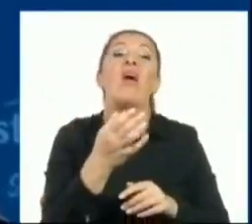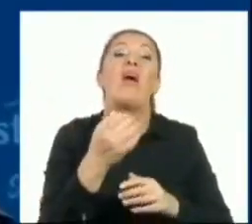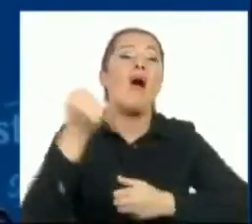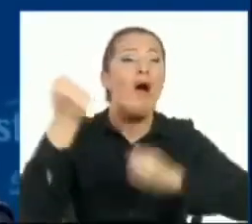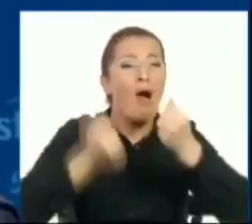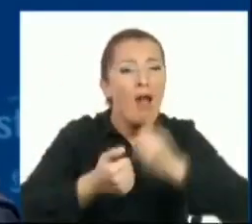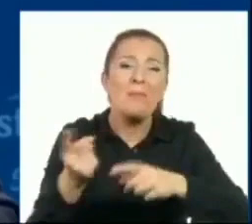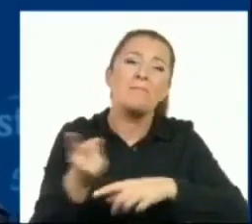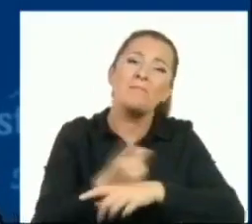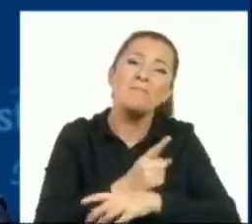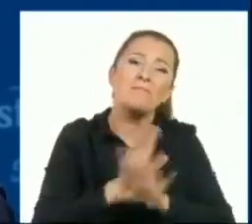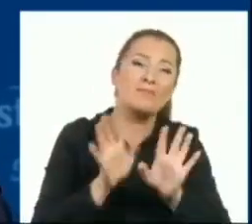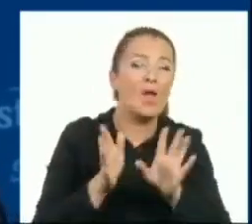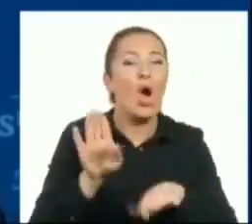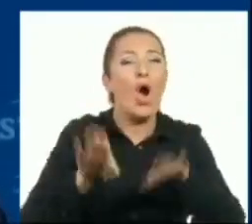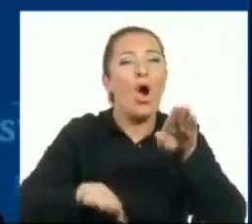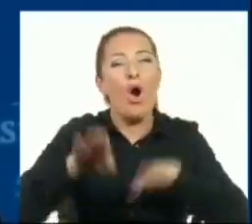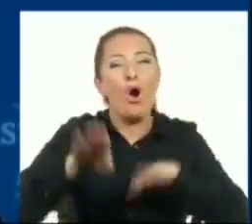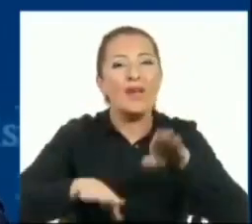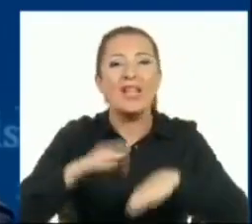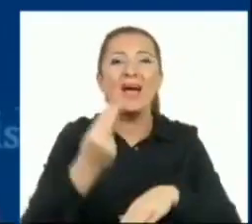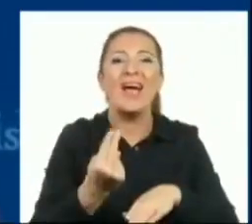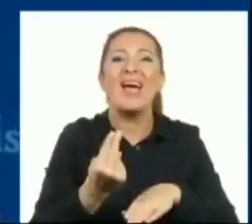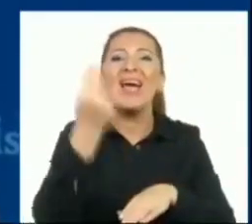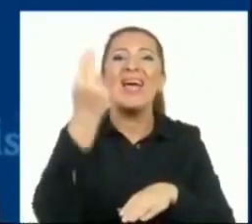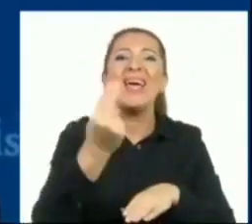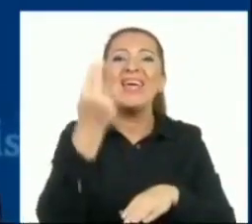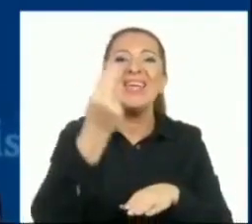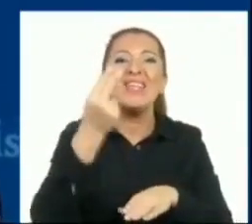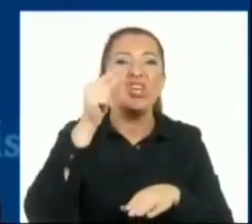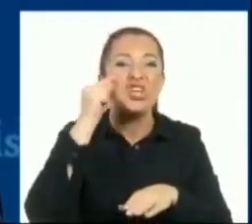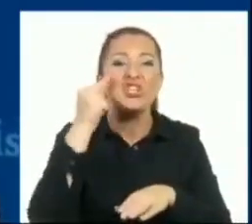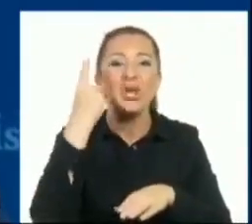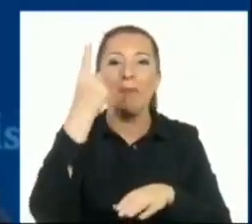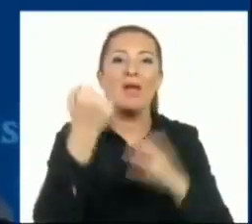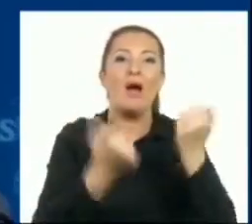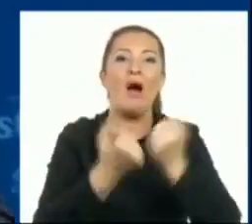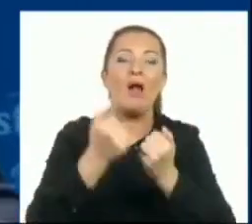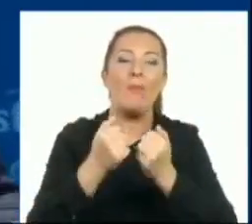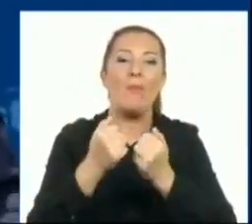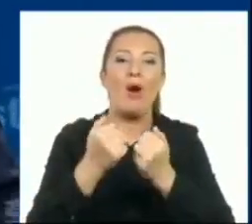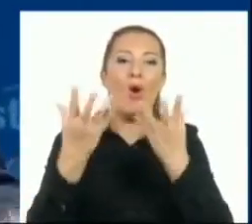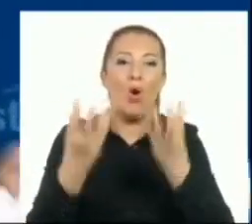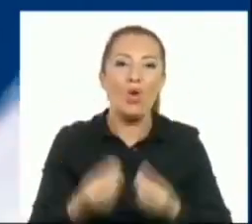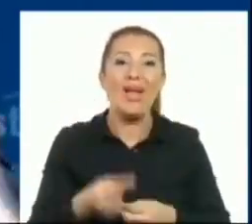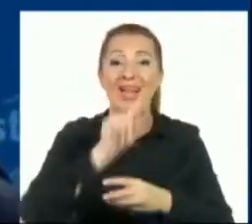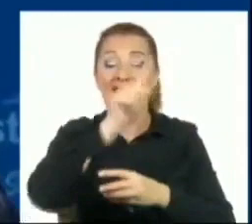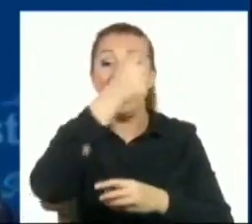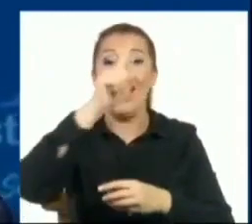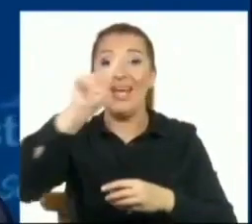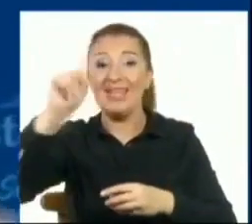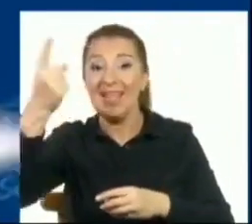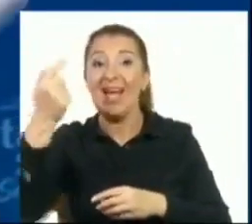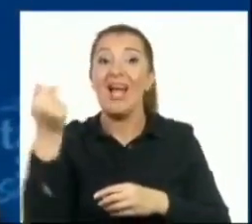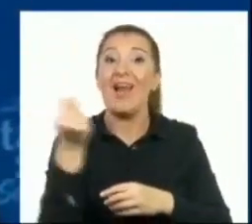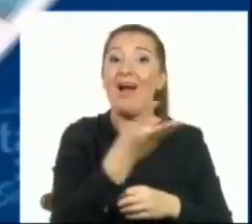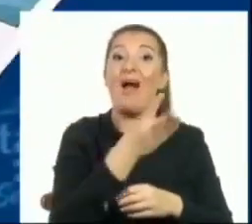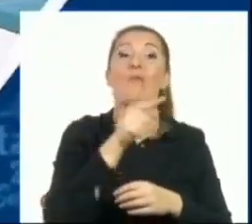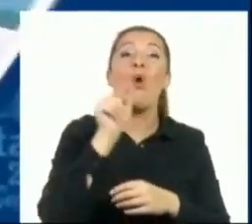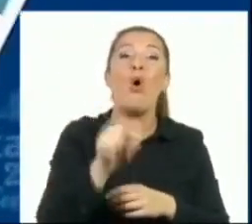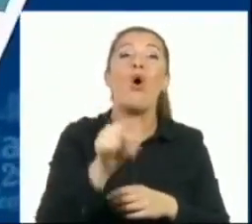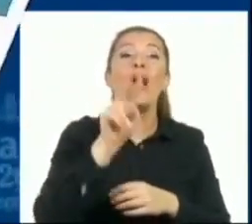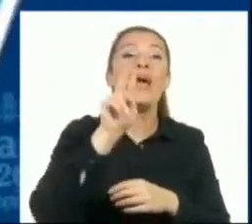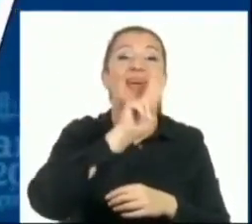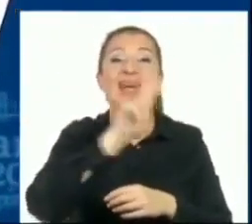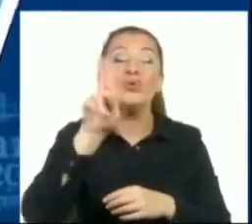on. Sayı vereyim ortalama. Yedi personele bir binek araç düşüyor. Yedi personele tek tek rakamları o yedi yüz